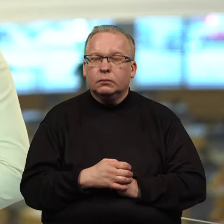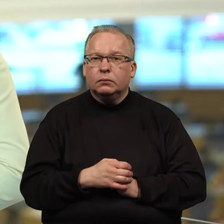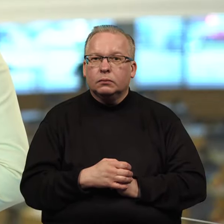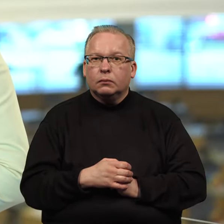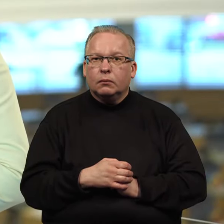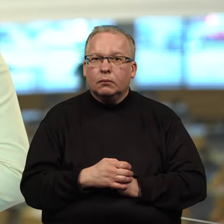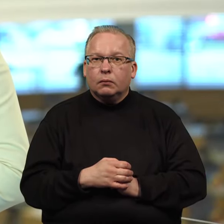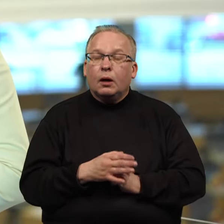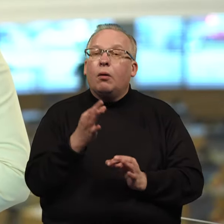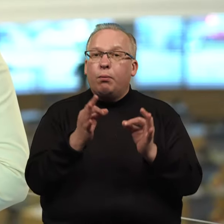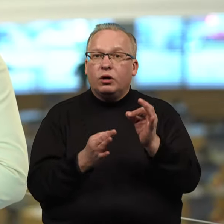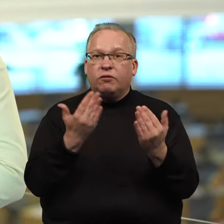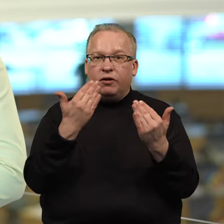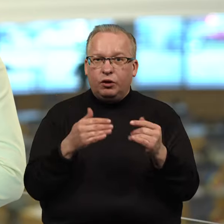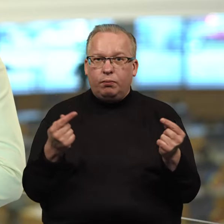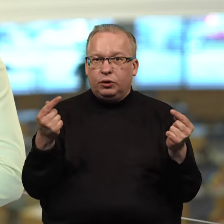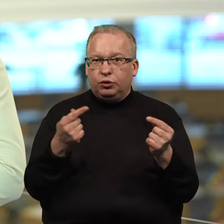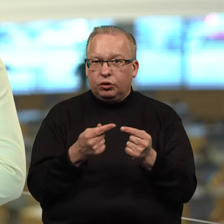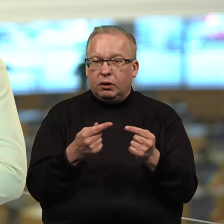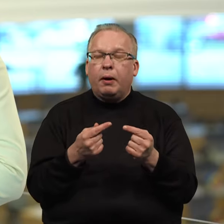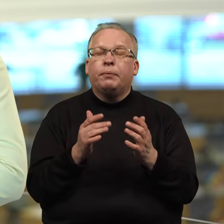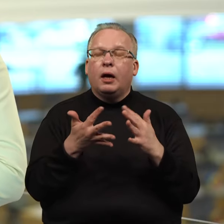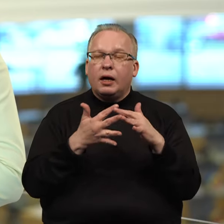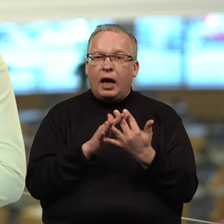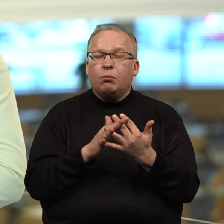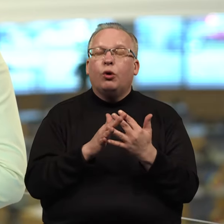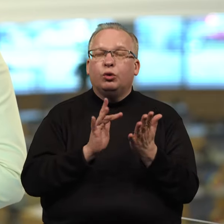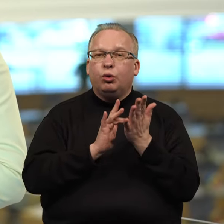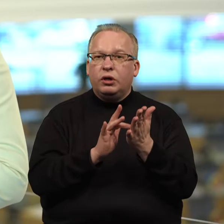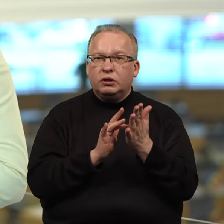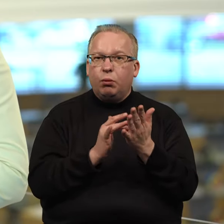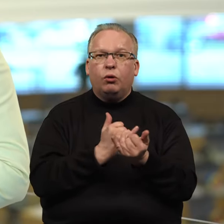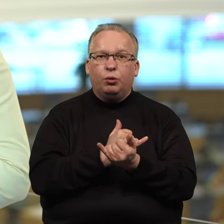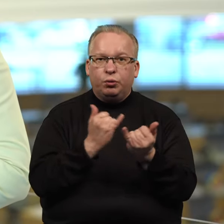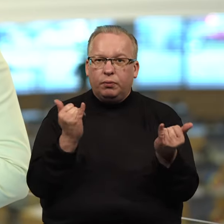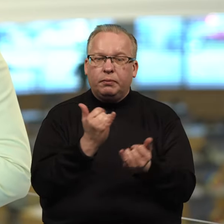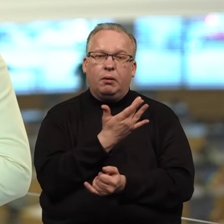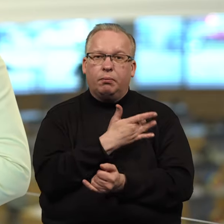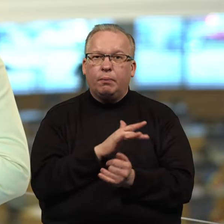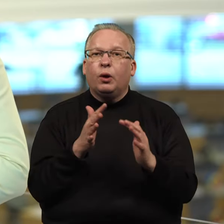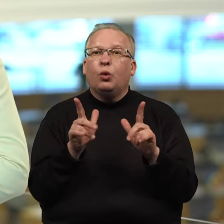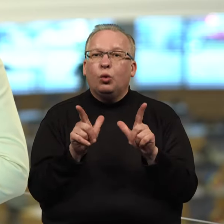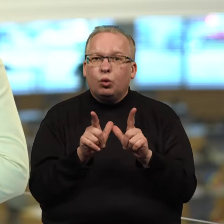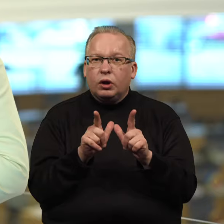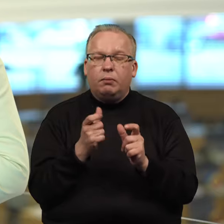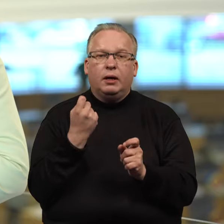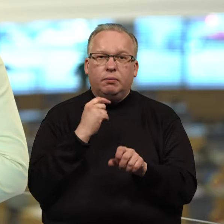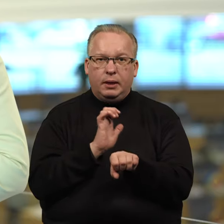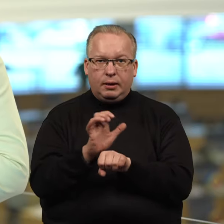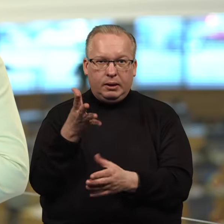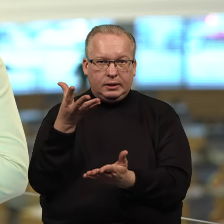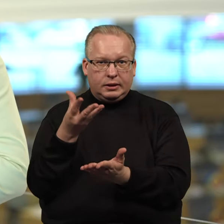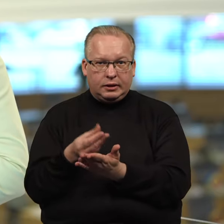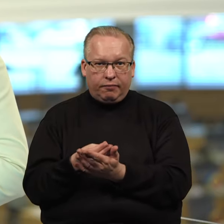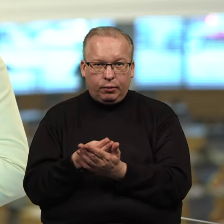Po svarstymo pritartą siūlymui leisti kaimo turizmo paslaugas teikiantiems ūkininkams gaminti tradicinius alkoholinius gėrimus.